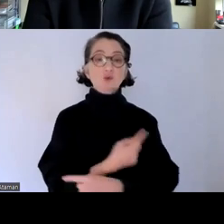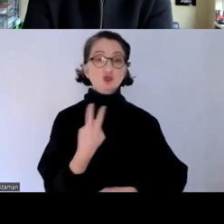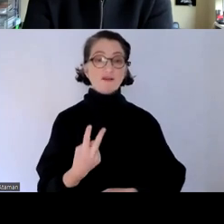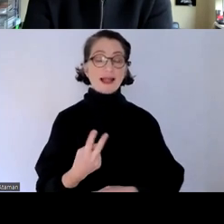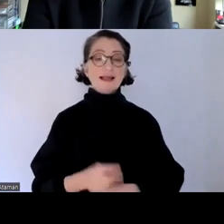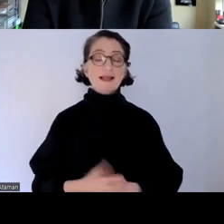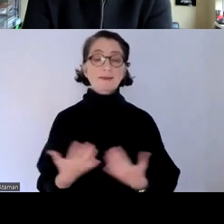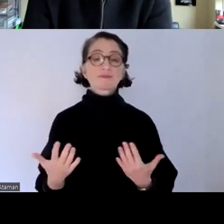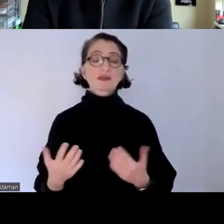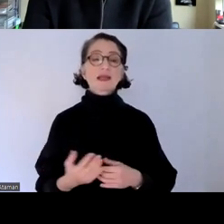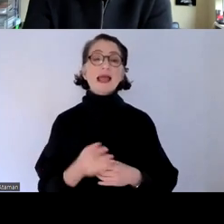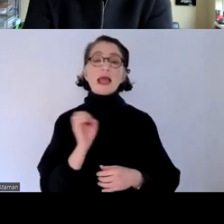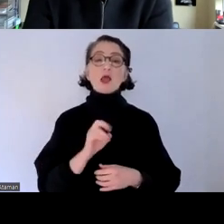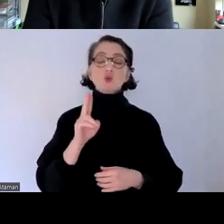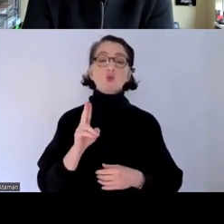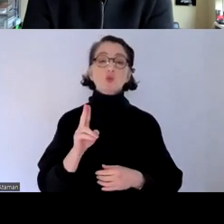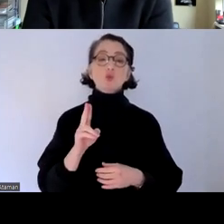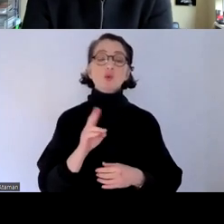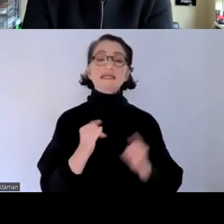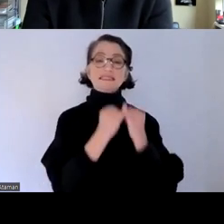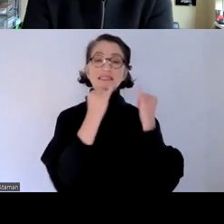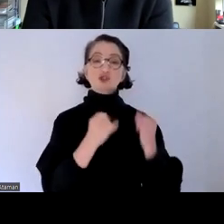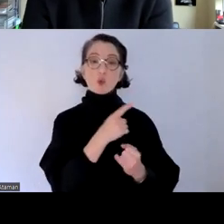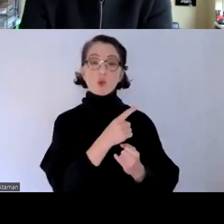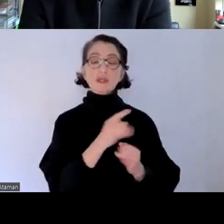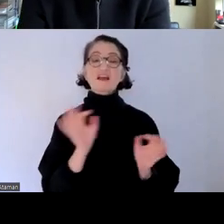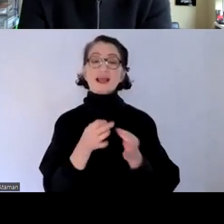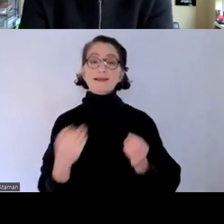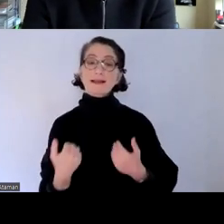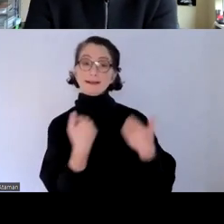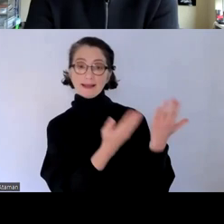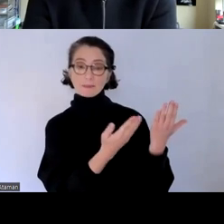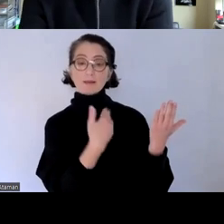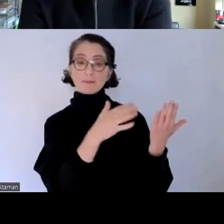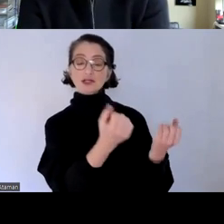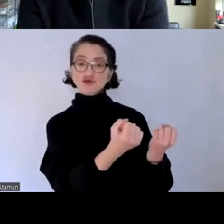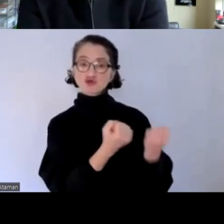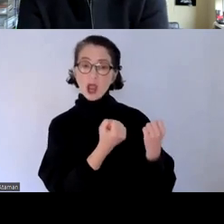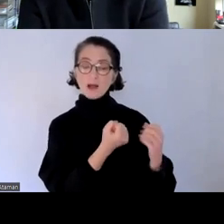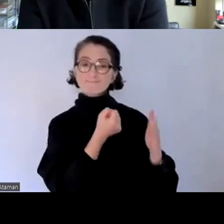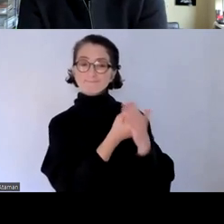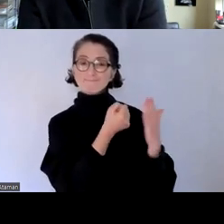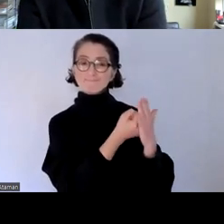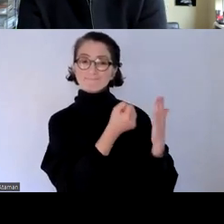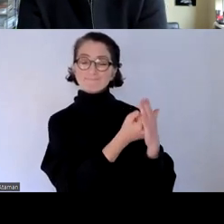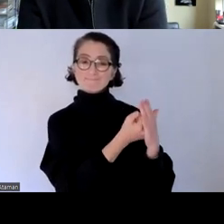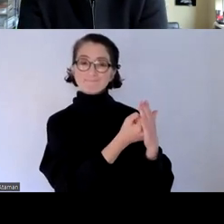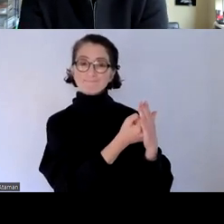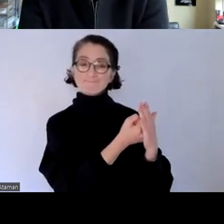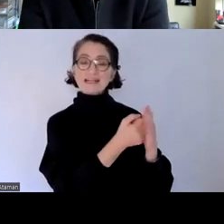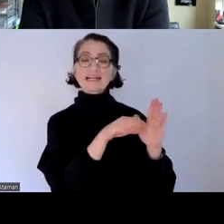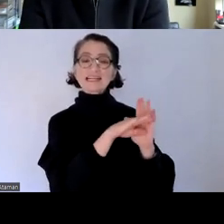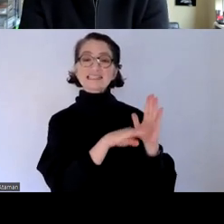institutionen der europäischen union befähigen stärker im bereich also der der sozusagen der